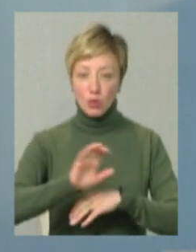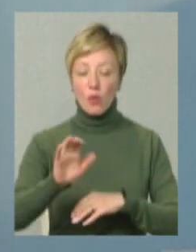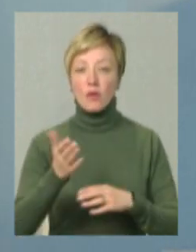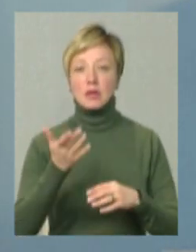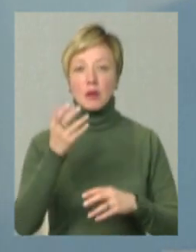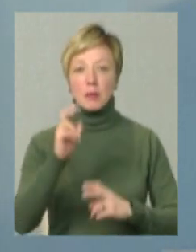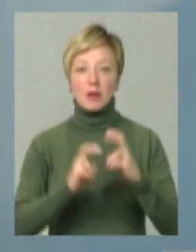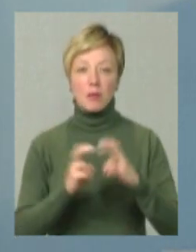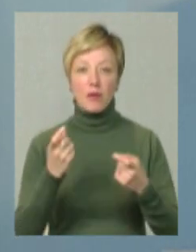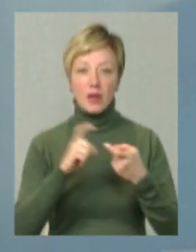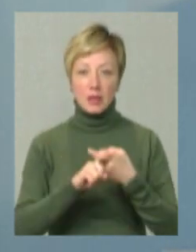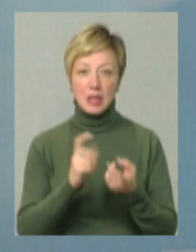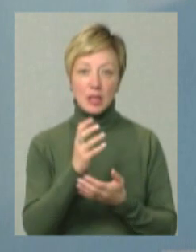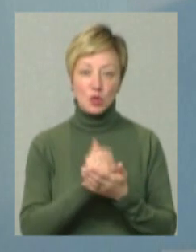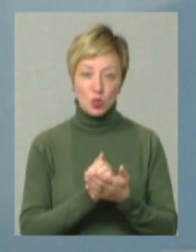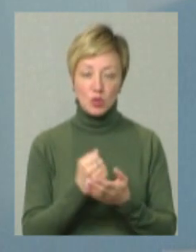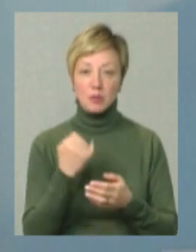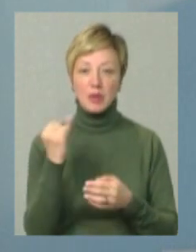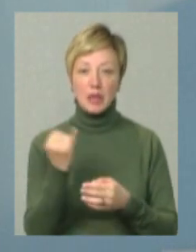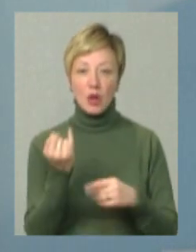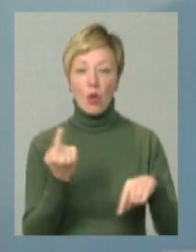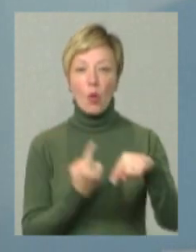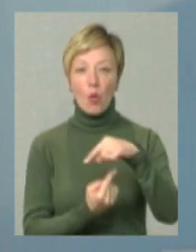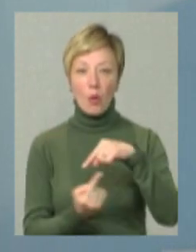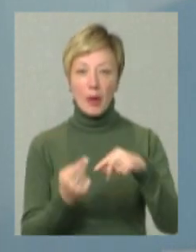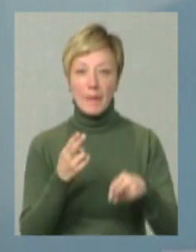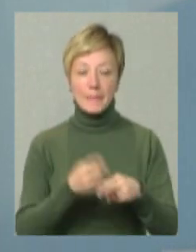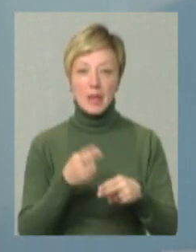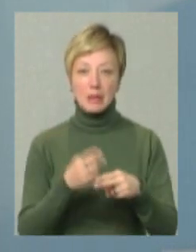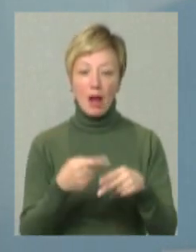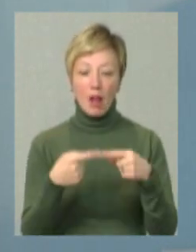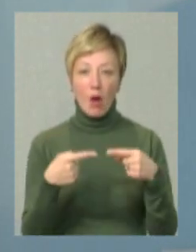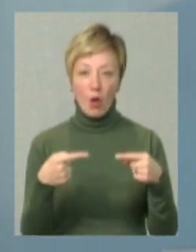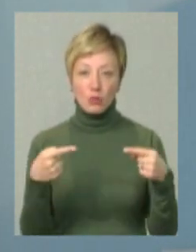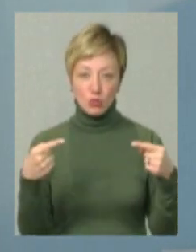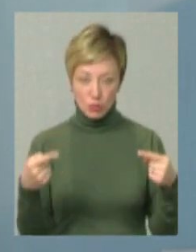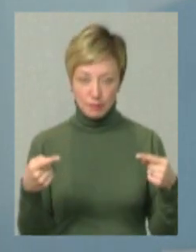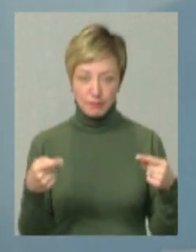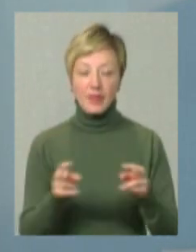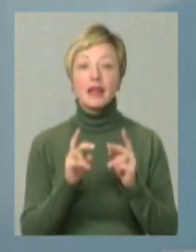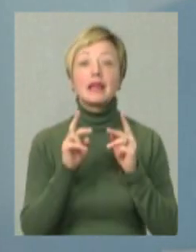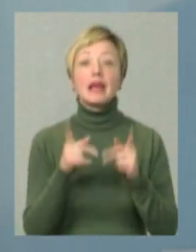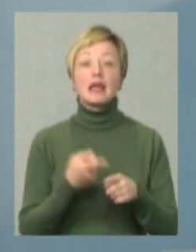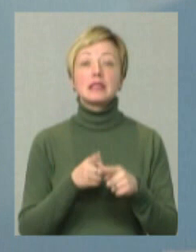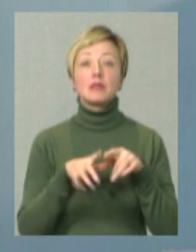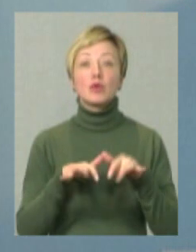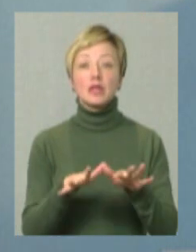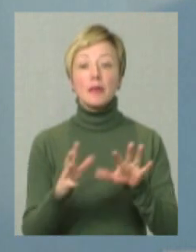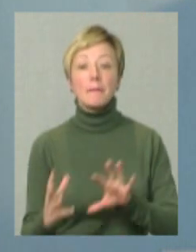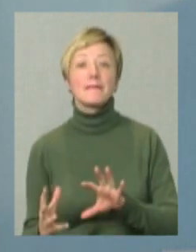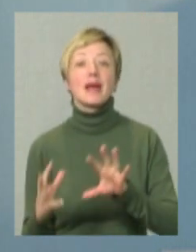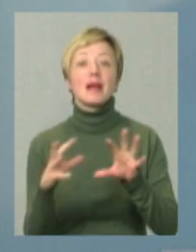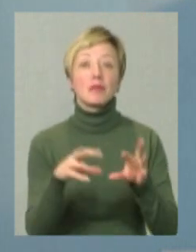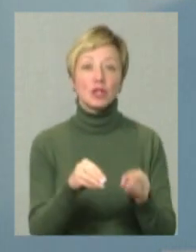промисловості, підприємства, пов'язані з ресурсами та обігом металоконструкцій. Як ці процеси